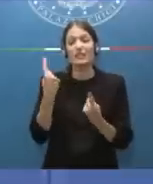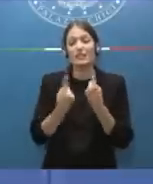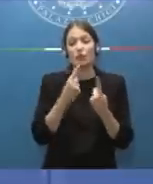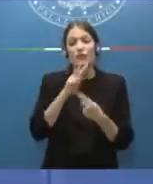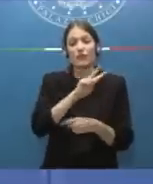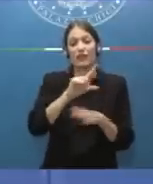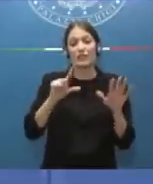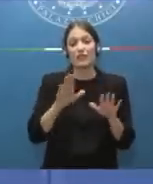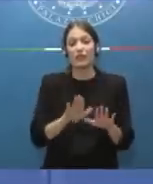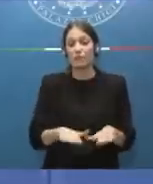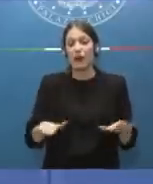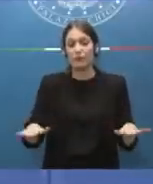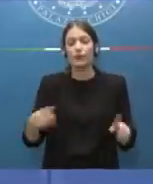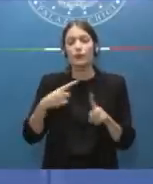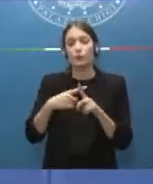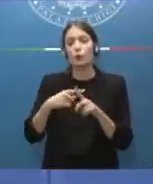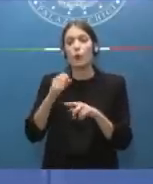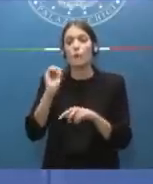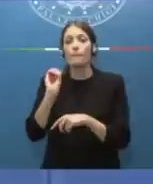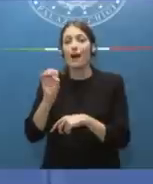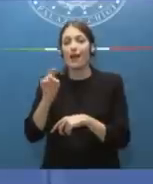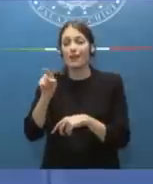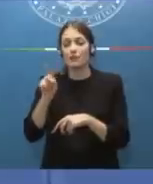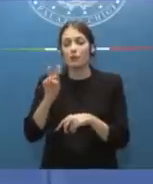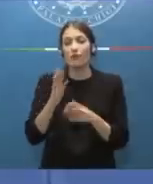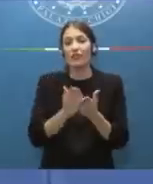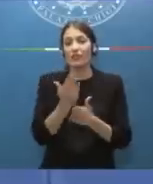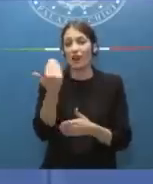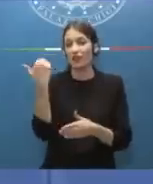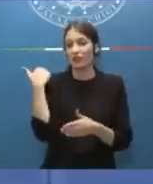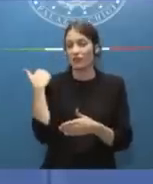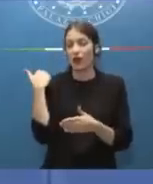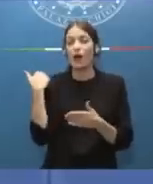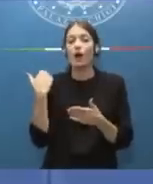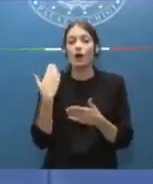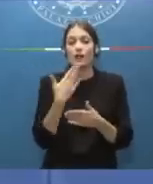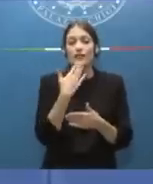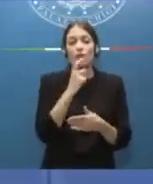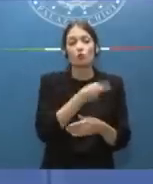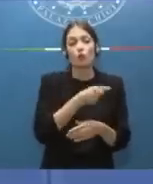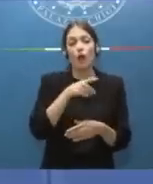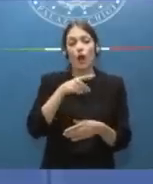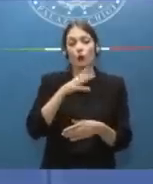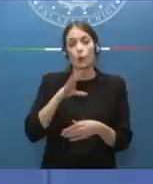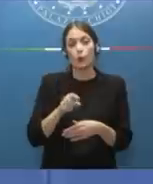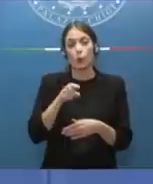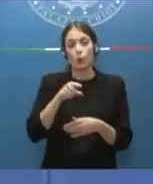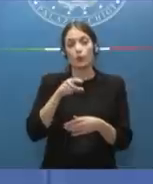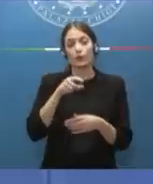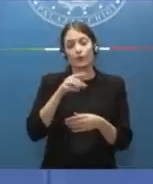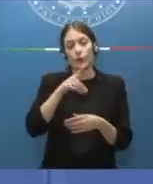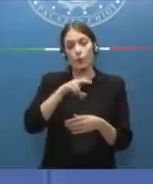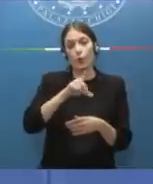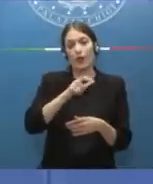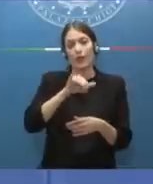27 bambini e della maestra che vent'anni fa a San Giuliano di Puglia in Molise sono